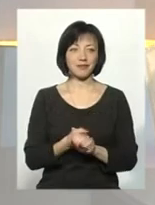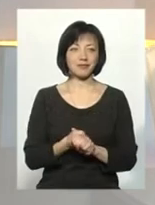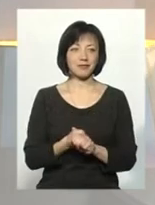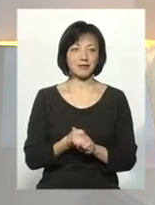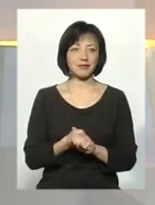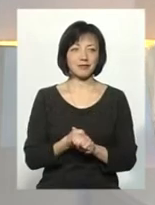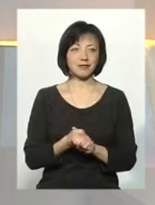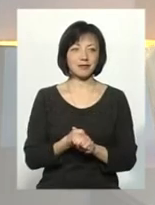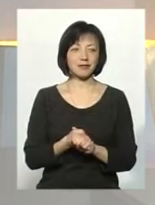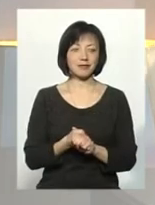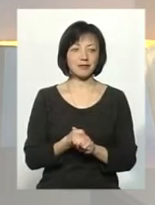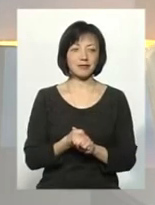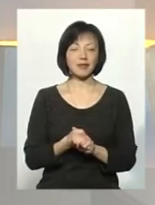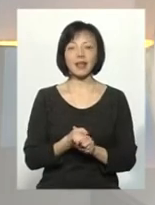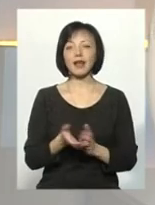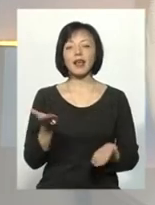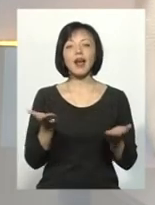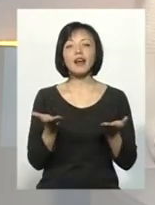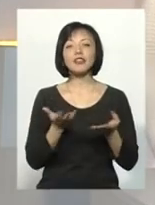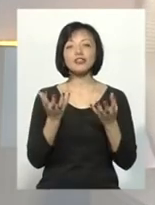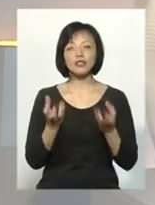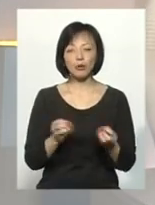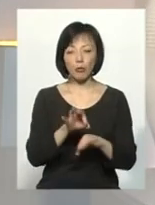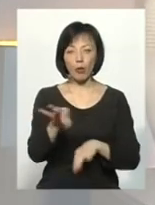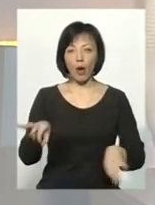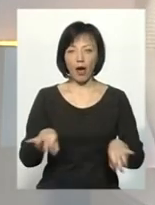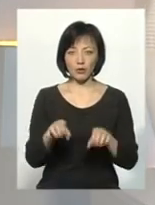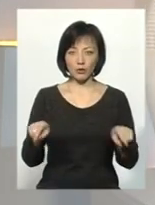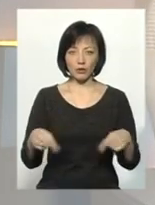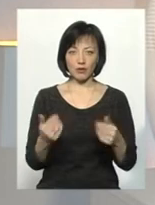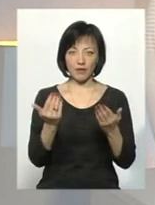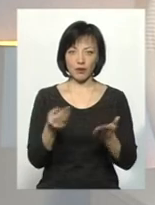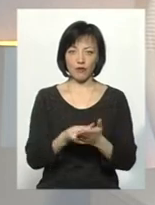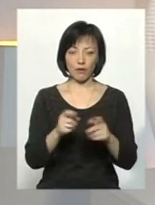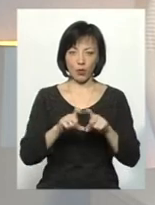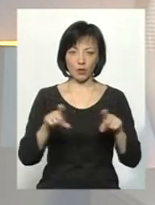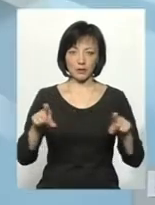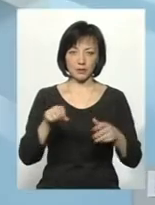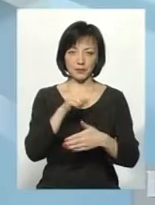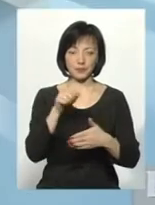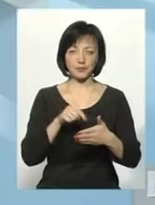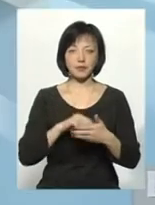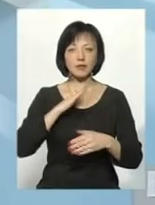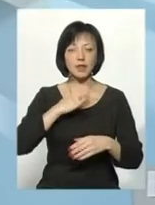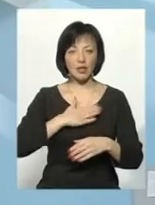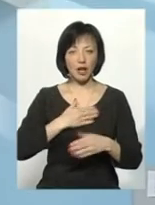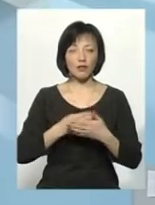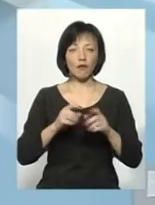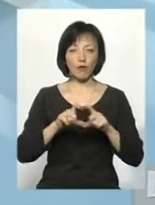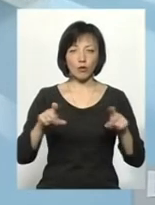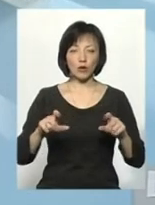серця, та справді є. Який ще проєкт організовує ваш фонд? Фонд Серце до серця